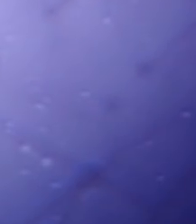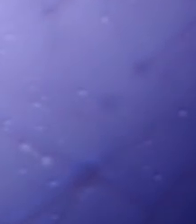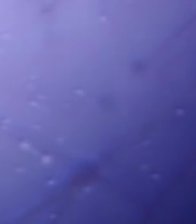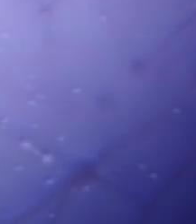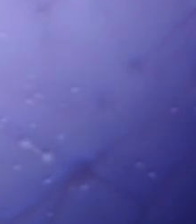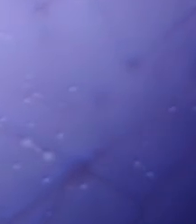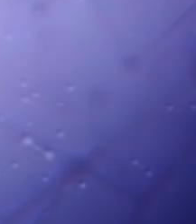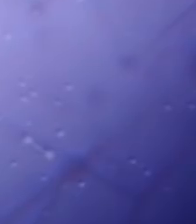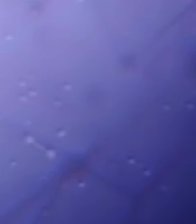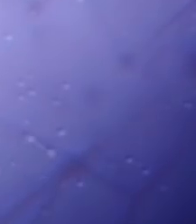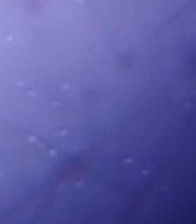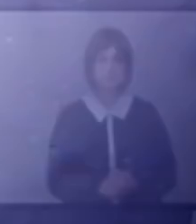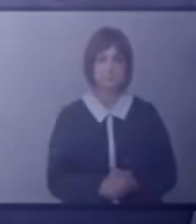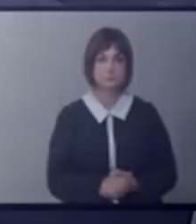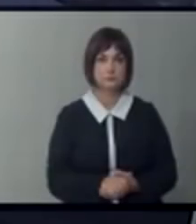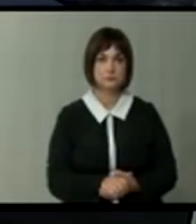Музиката